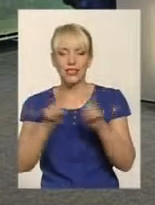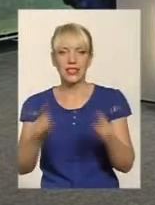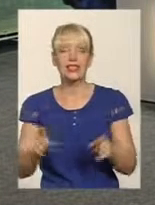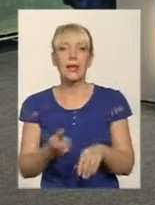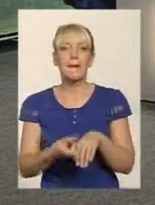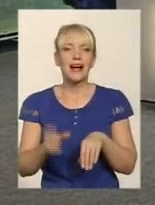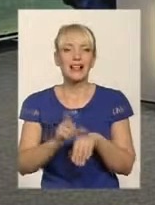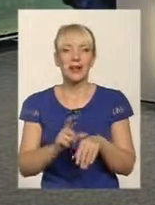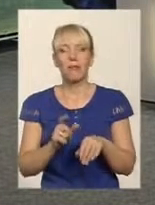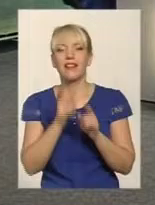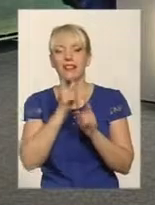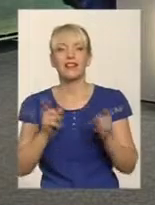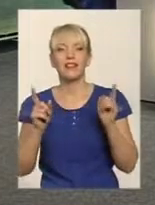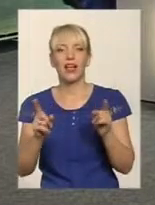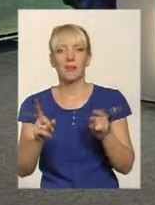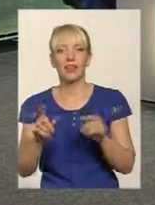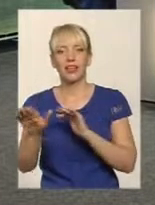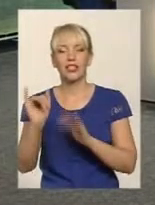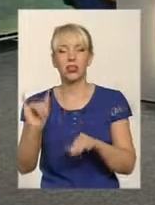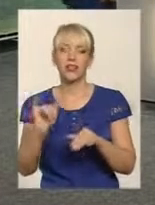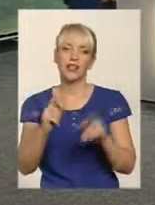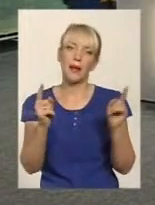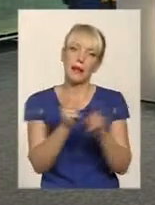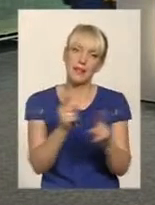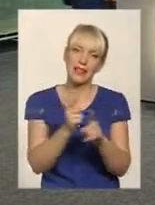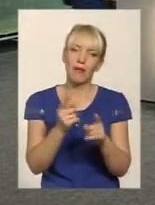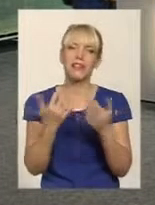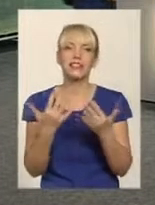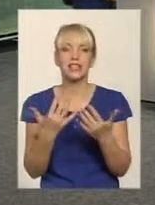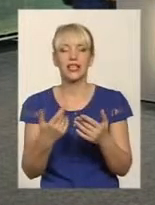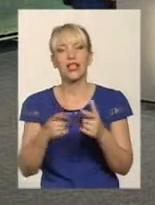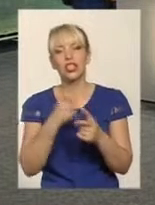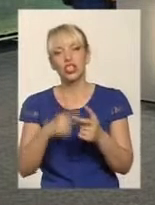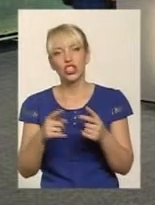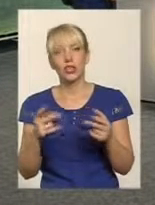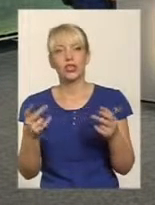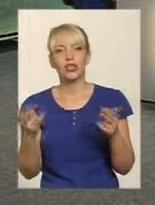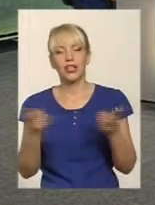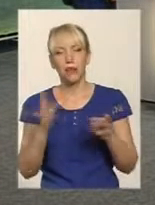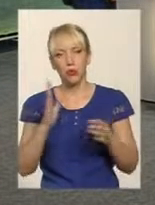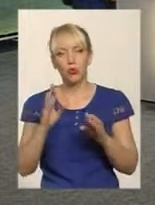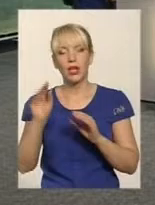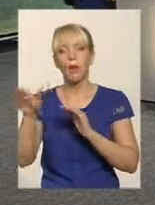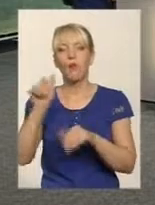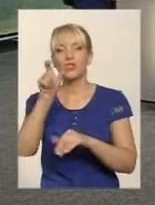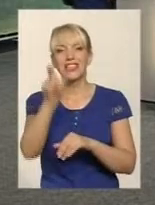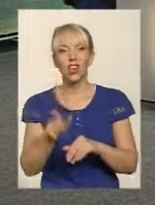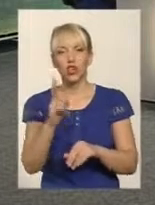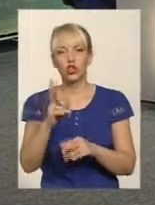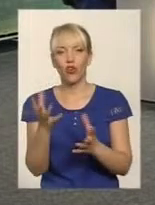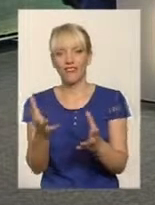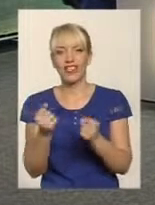Наймаксимальний термін кредитування і мінімальний. Чи доведеться, скажімо, позичальнику, який взяв